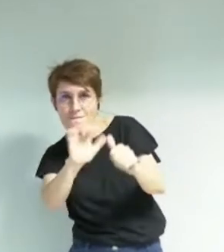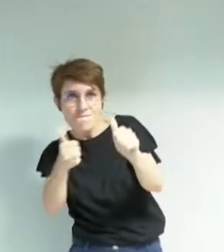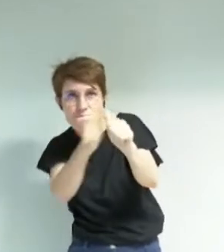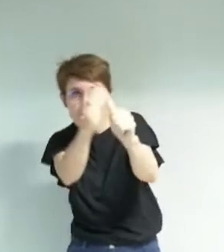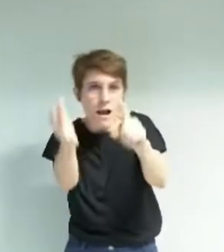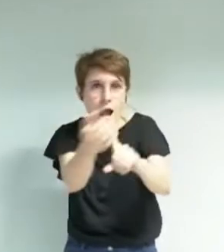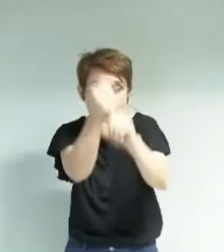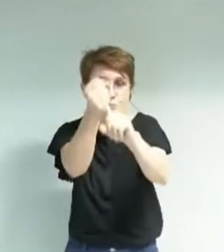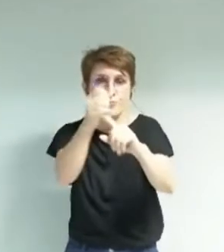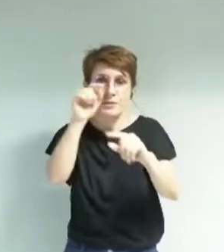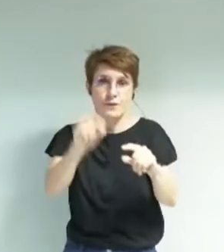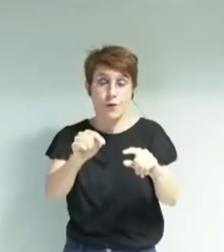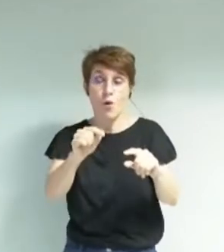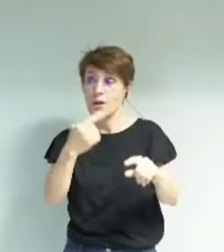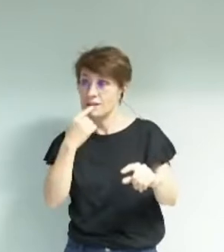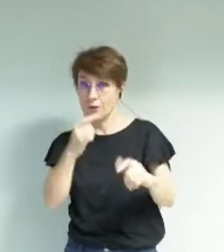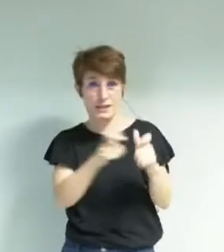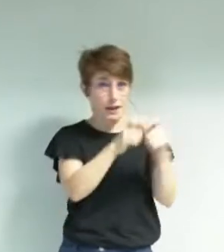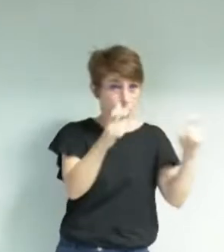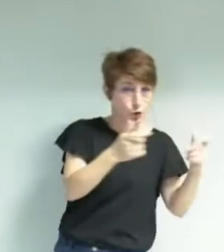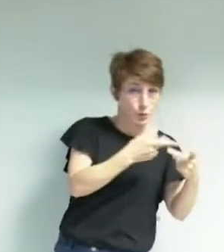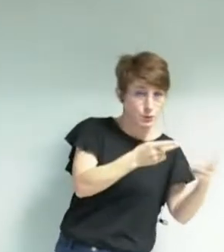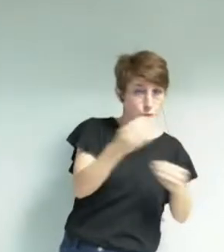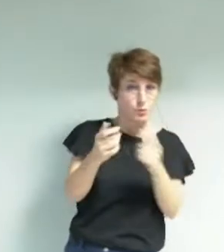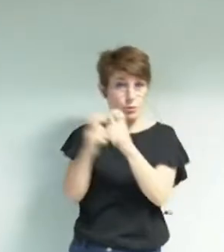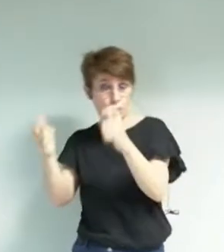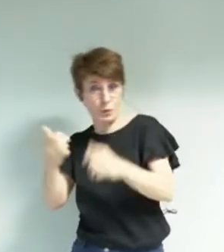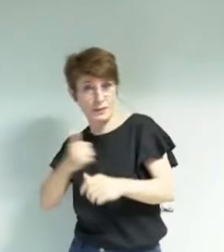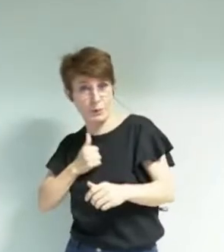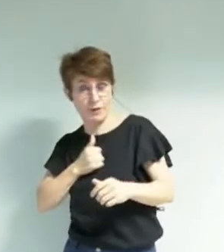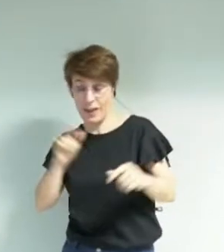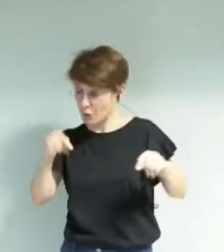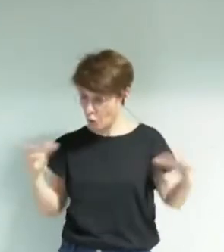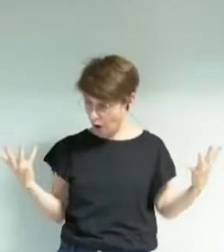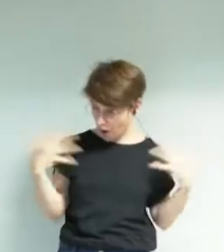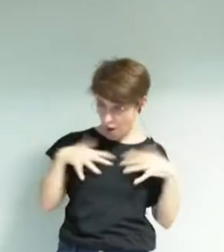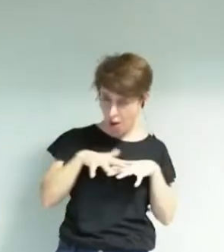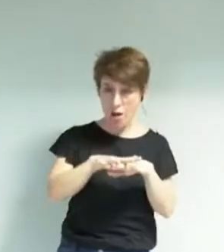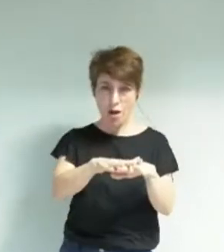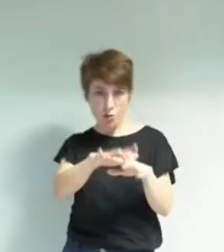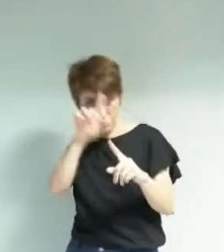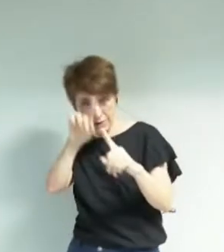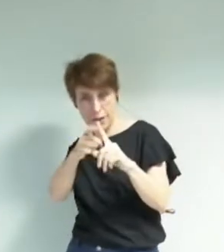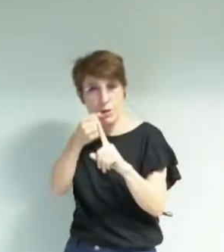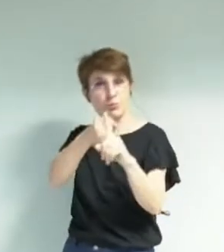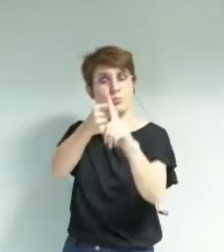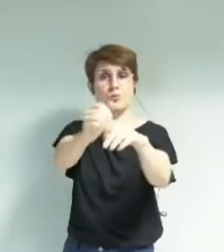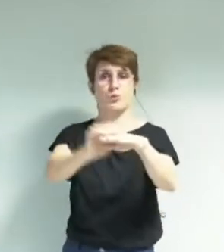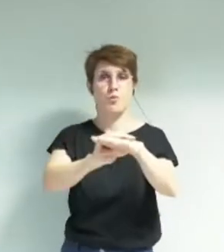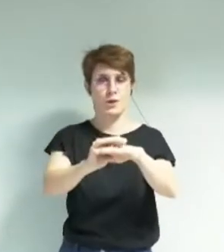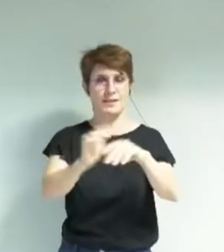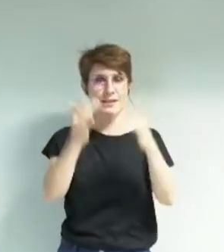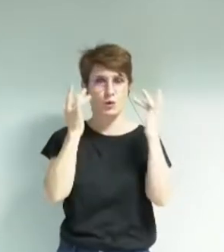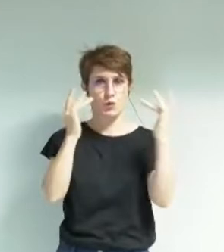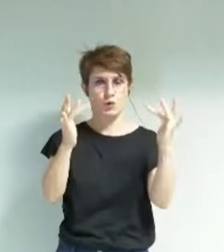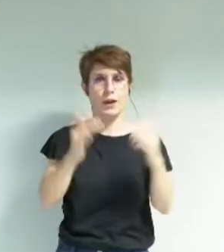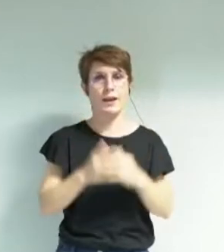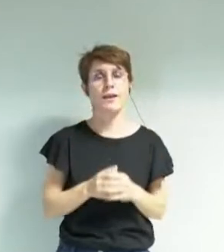publics comme acteurs privés, nous devons mettre en œuvre les objectifs transversaux dans notre action de politique culturelle. L